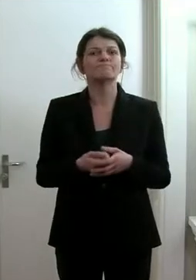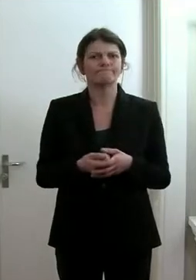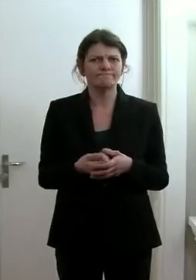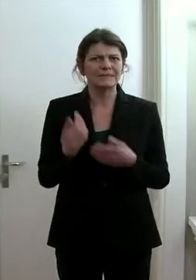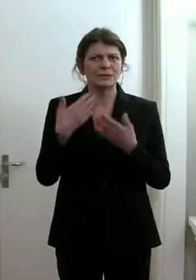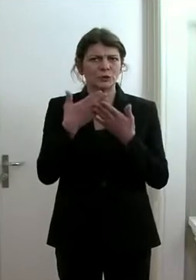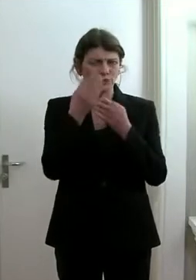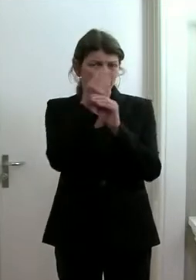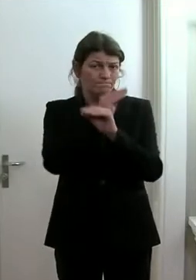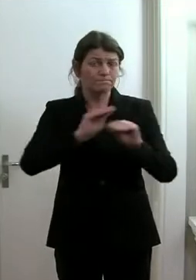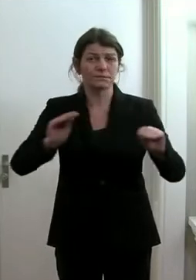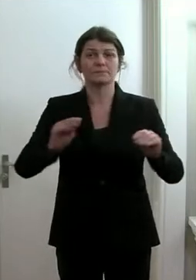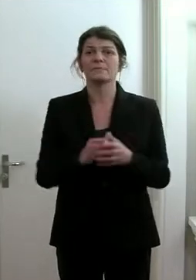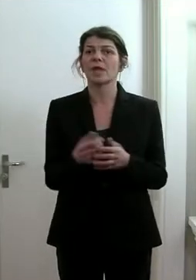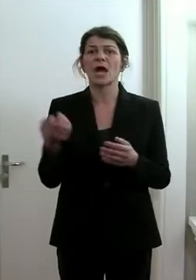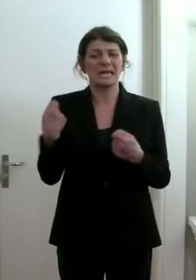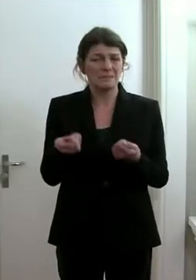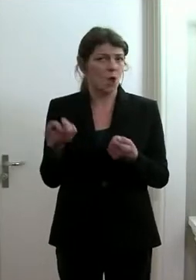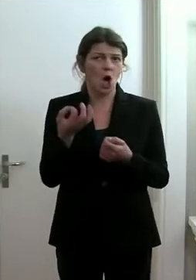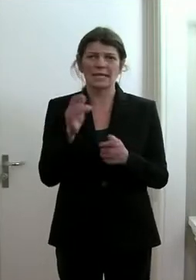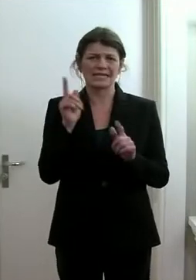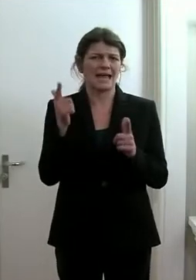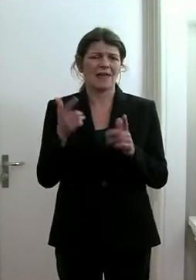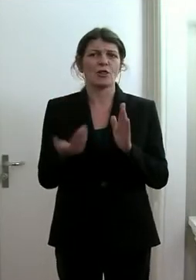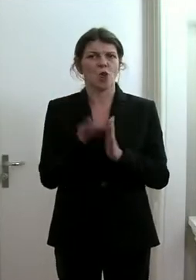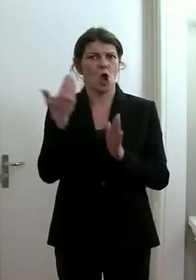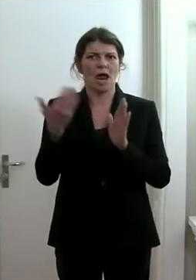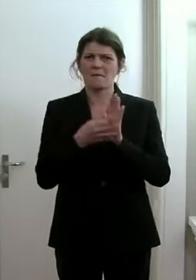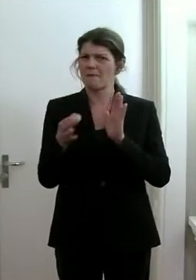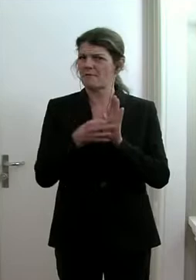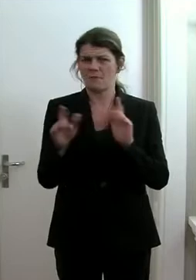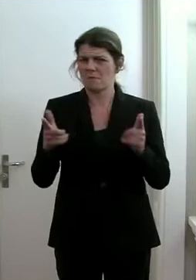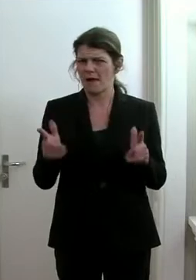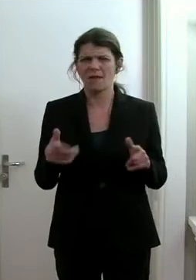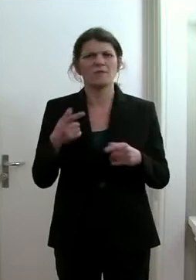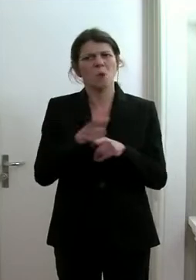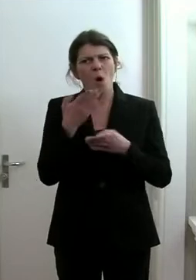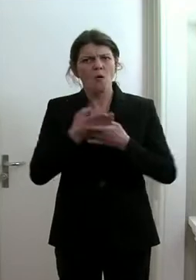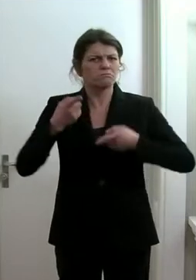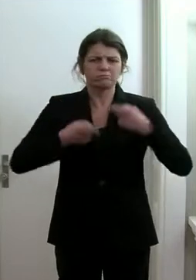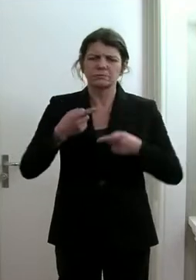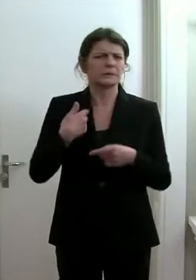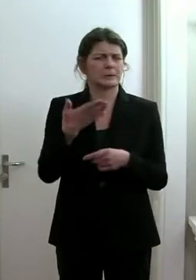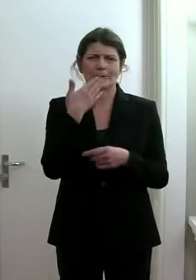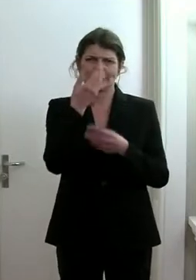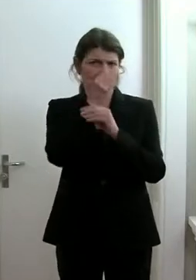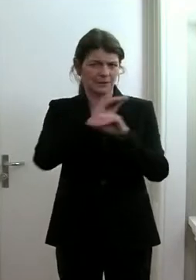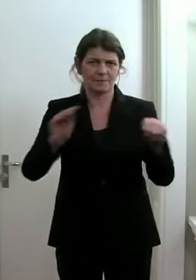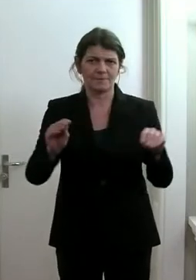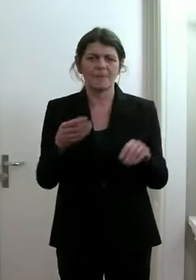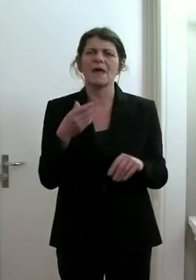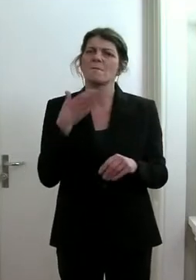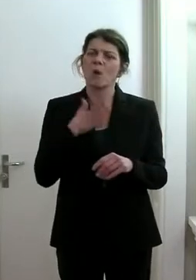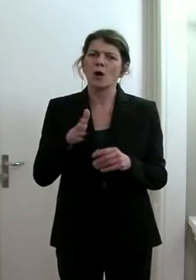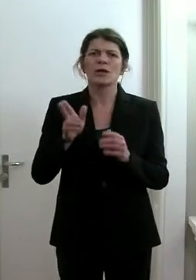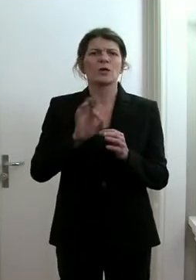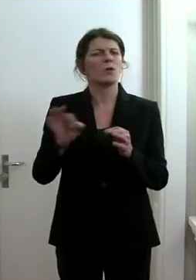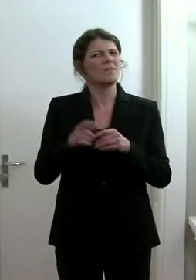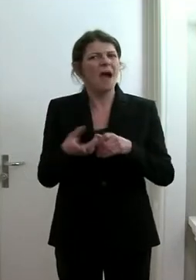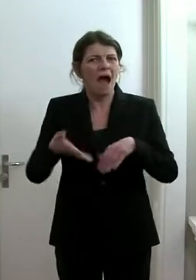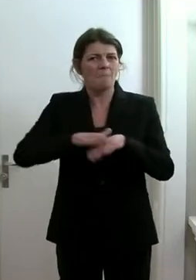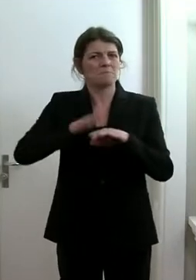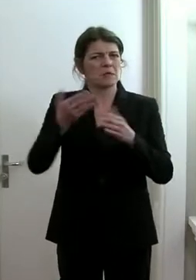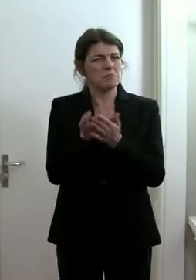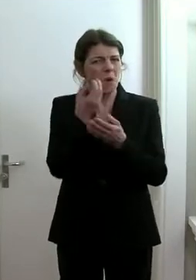angekündigt haben, haben wir keine neuen Maßnahmen oder Restriktionen zu verkündigen, sondern ich möchte Ihnen ein Update